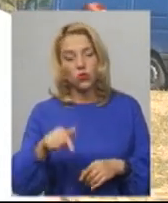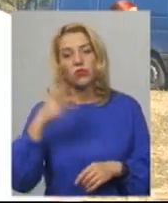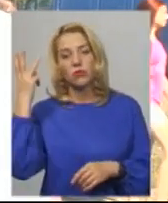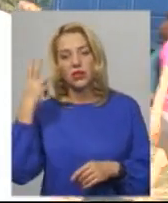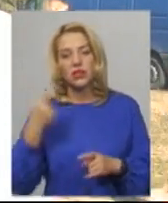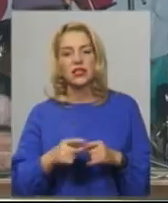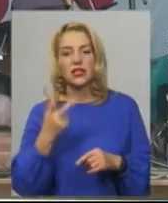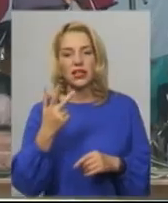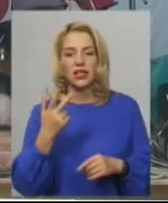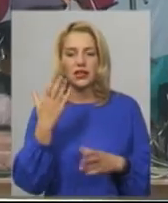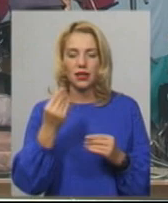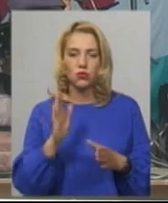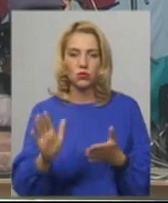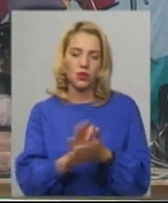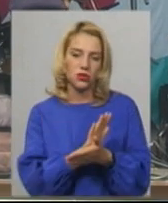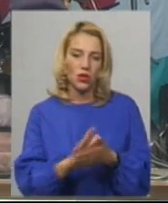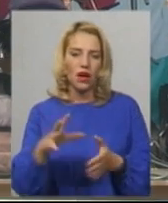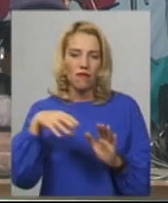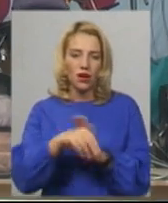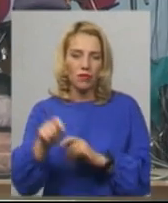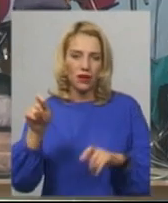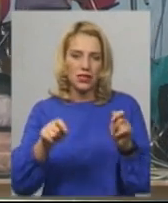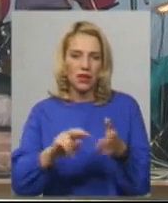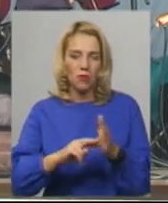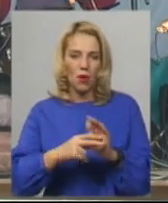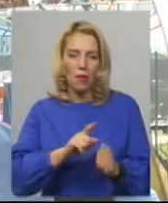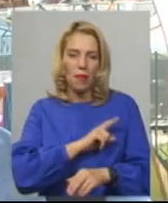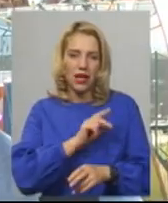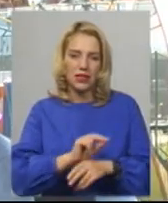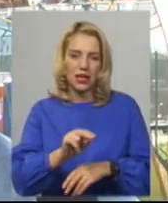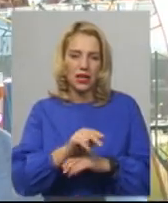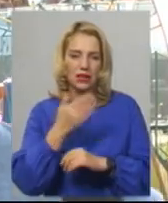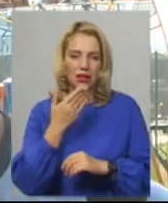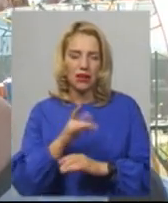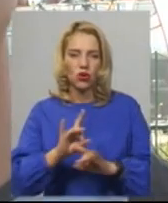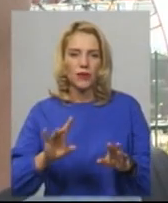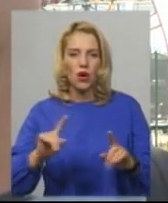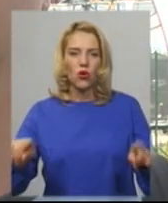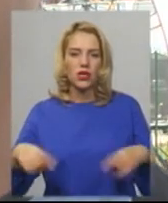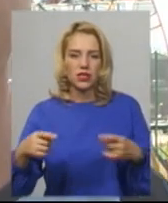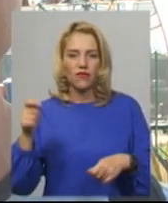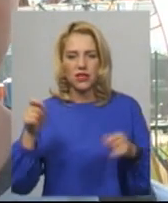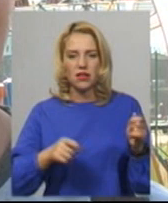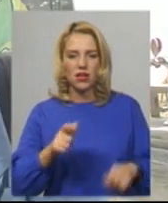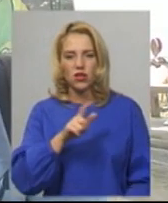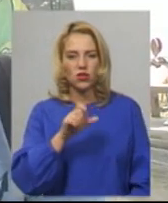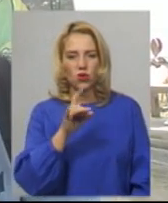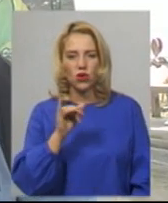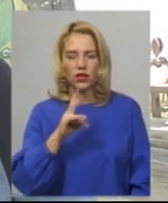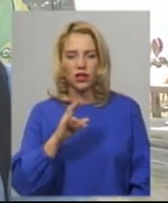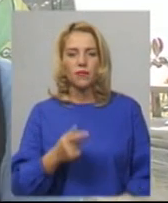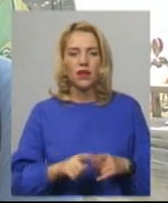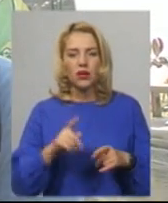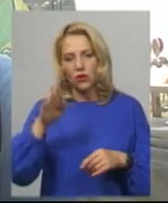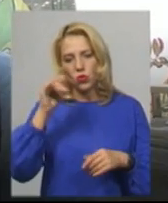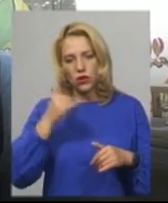три дні безкоштовним. В рамках фестивалю заплановані майстер-класи і лекції, розповідає організатор фестивалю «Республіка» Андрій Зоїн. У нас багато